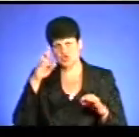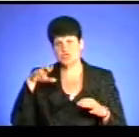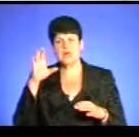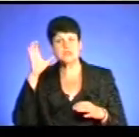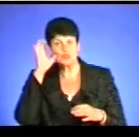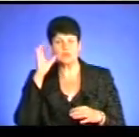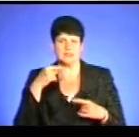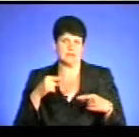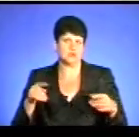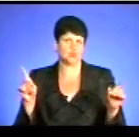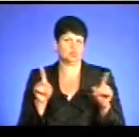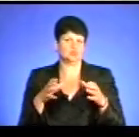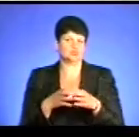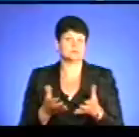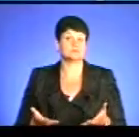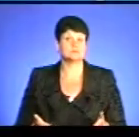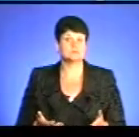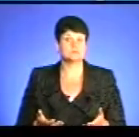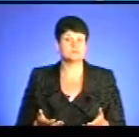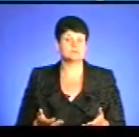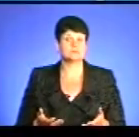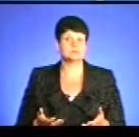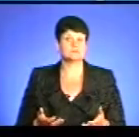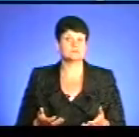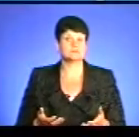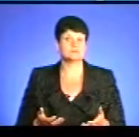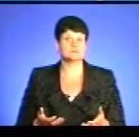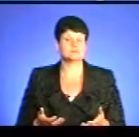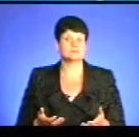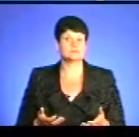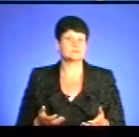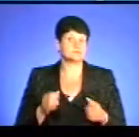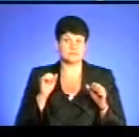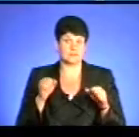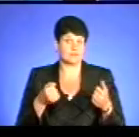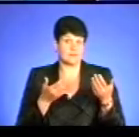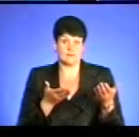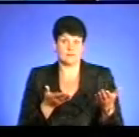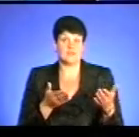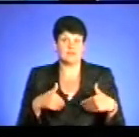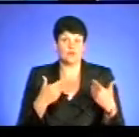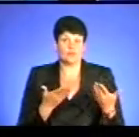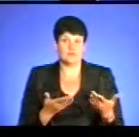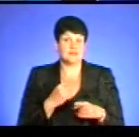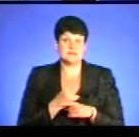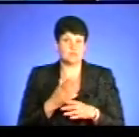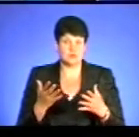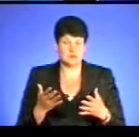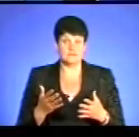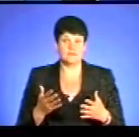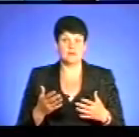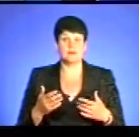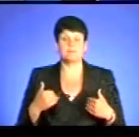слухати той чи інший курт? Та не до мене? Можу, може. Давайте, тому що, ну, ви рекомендували, ви не заборонили, так? Ми